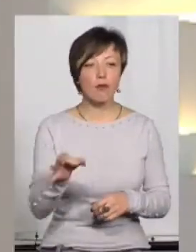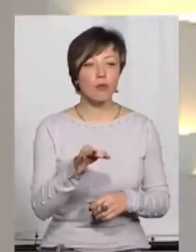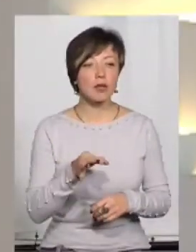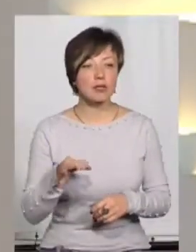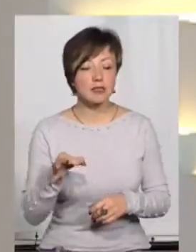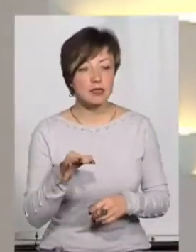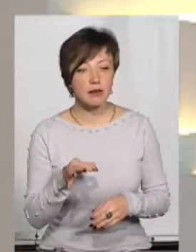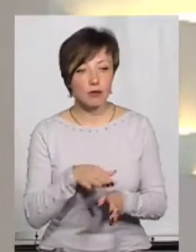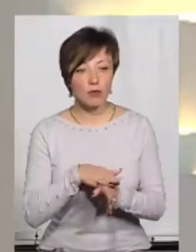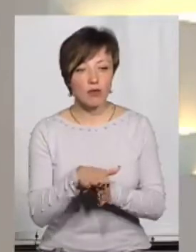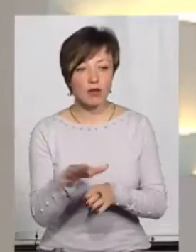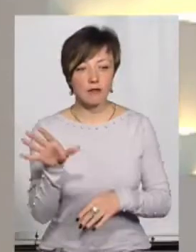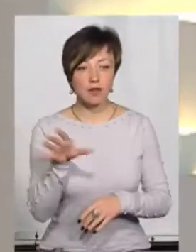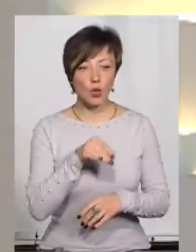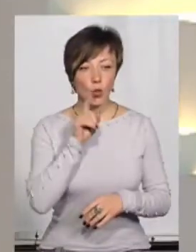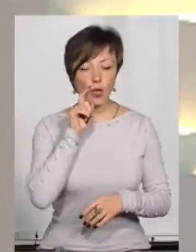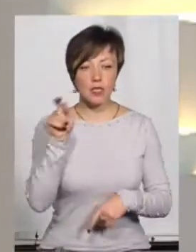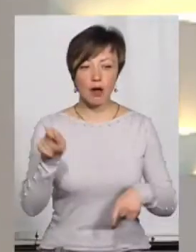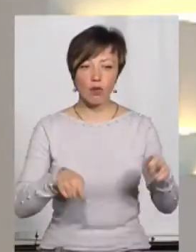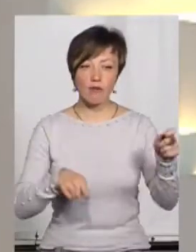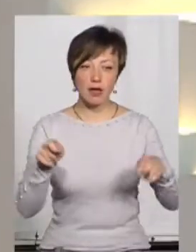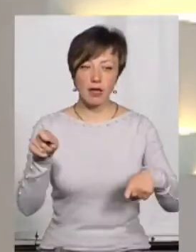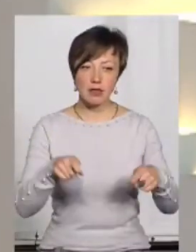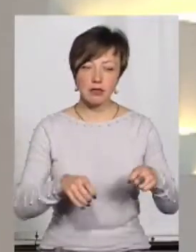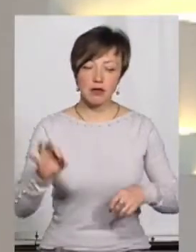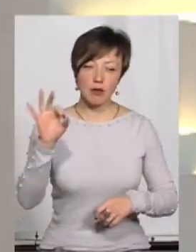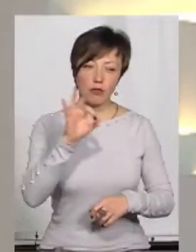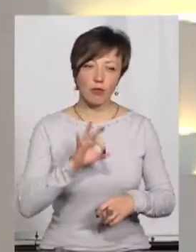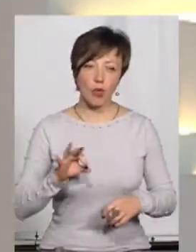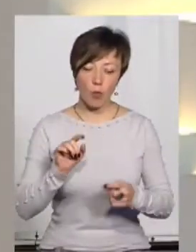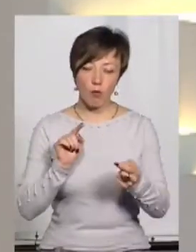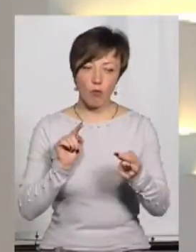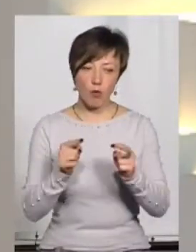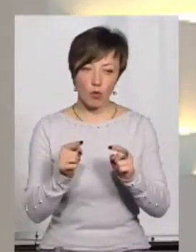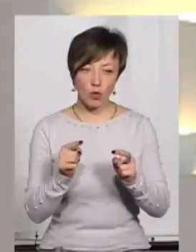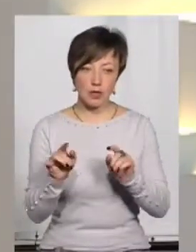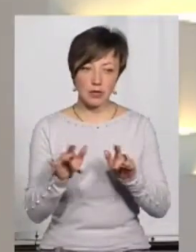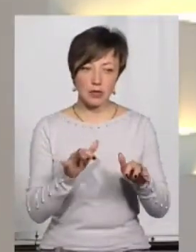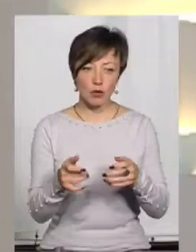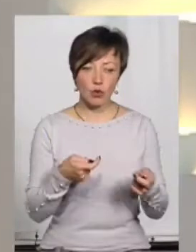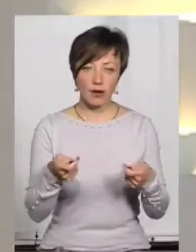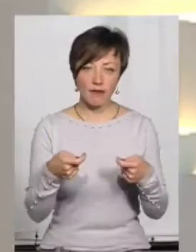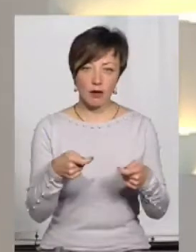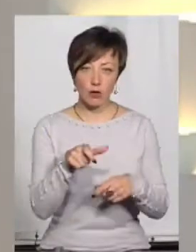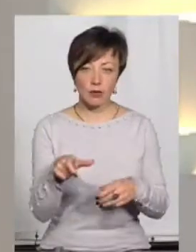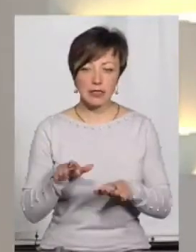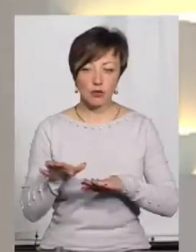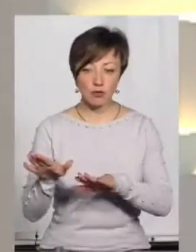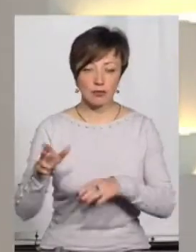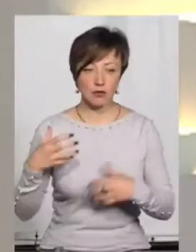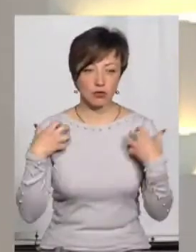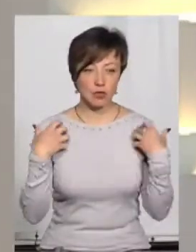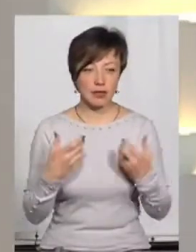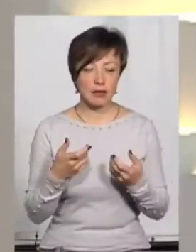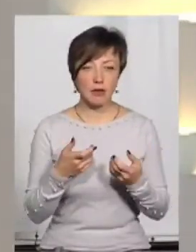Хмельницькій області відбувалась всеукраїнська конференція, йшлося про протидію торгівлі людьми, і заступник начальника департаменту